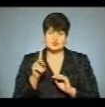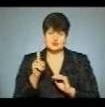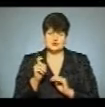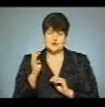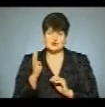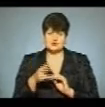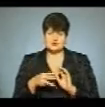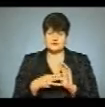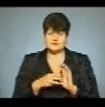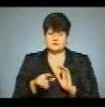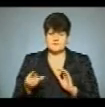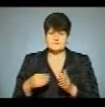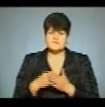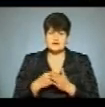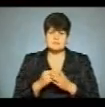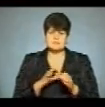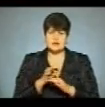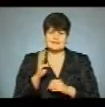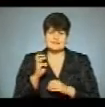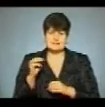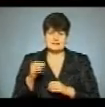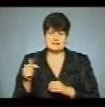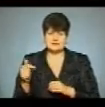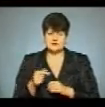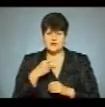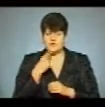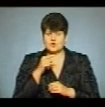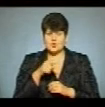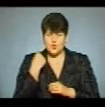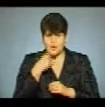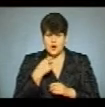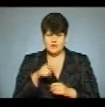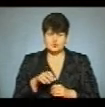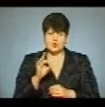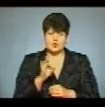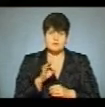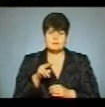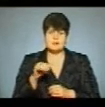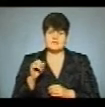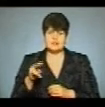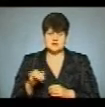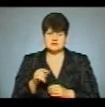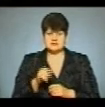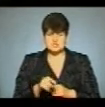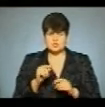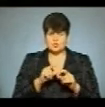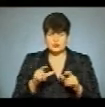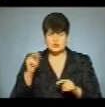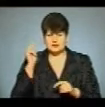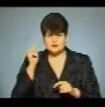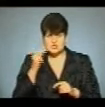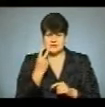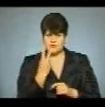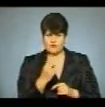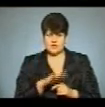осіб. Вартість проєкту – 300 тисяч гривень, каже його автор Роман Павлишин. У цій школі в чоловіка навчається